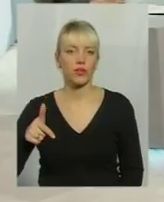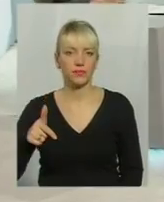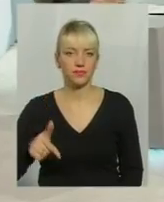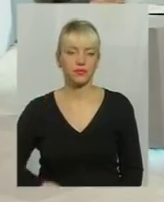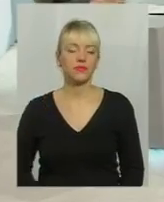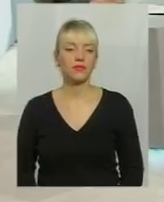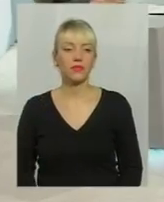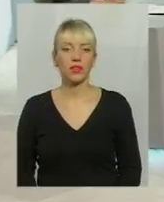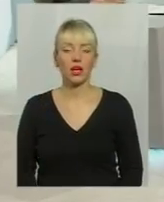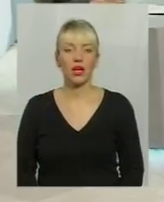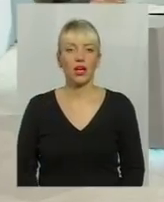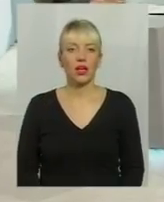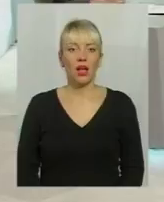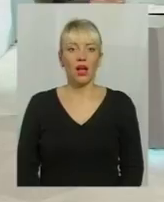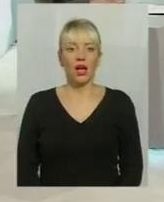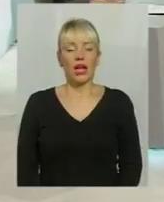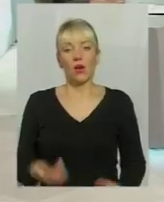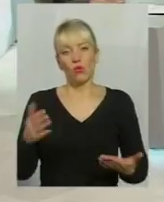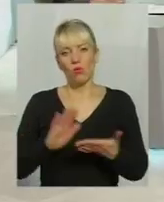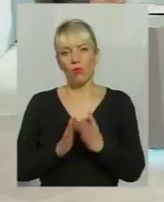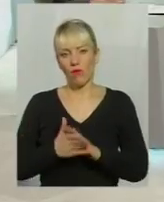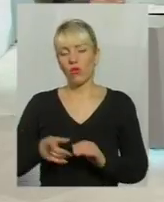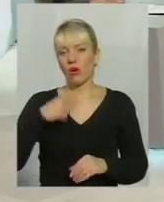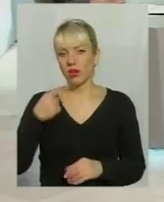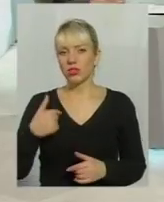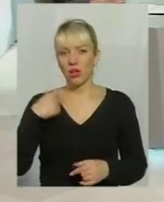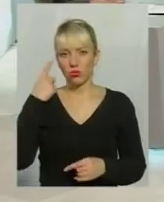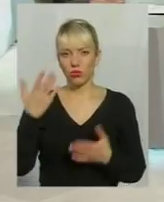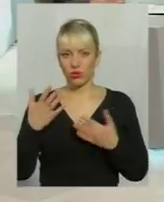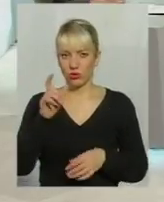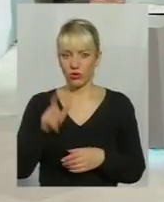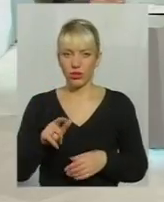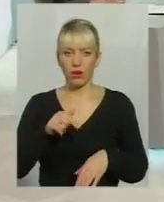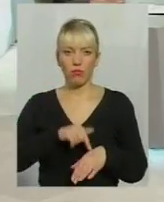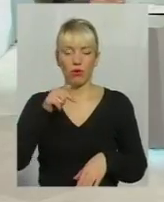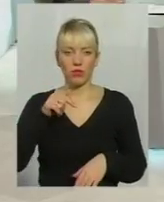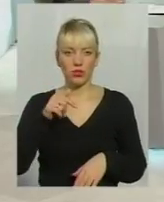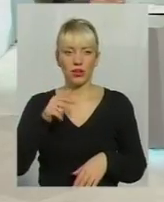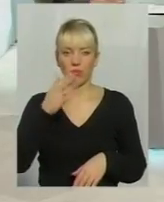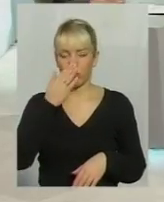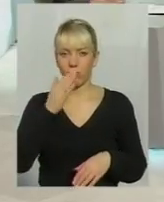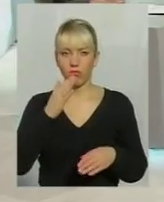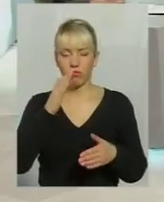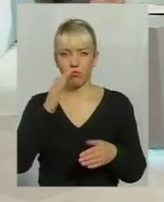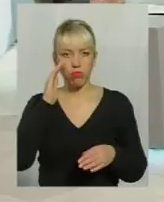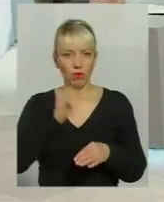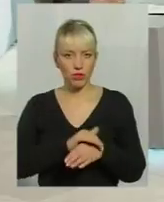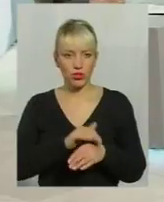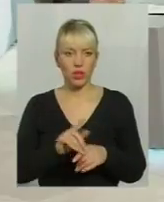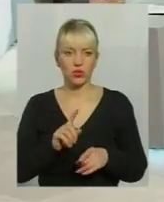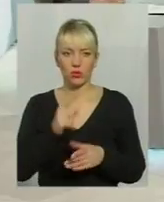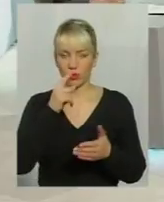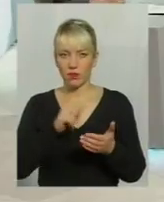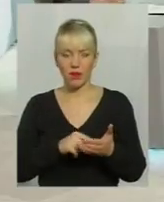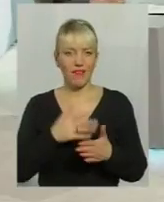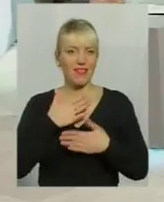Умовно кажучи, я думаю, що якщо людина помічає, що вона потрапляє в одні й ті самі неприємні для